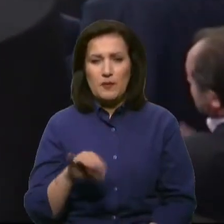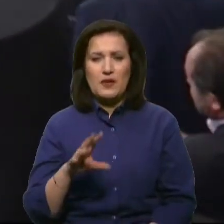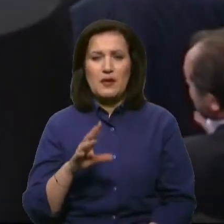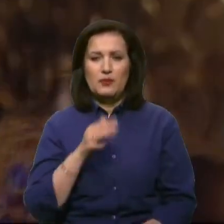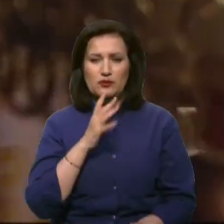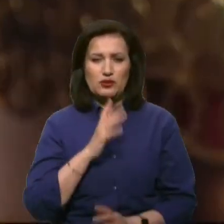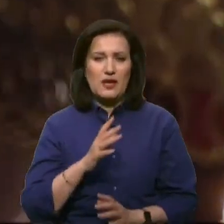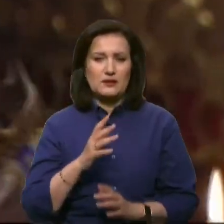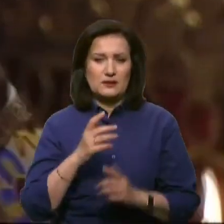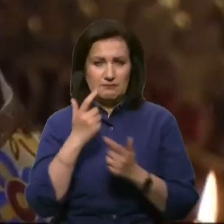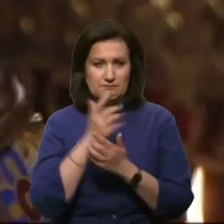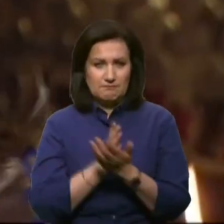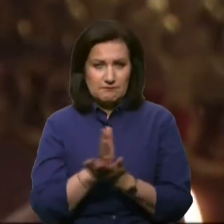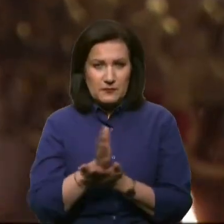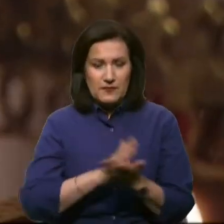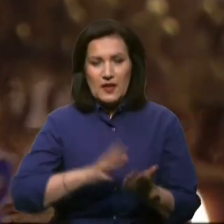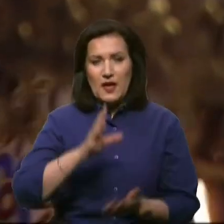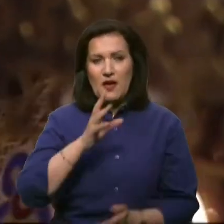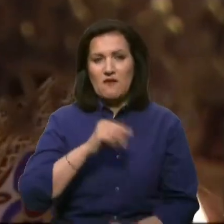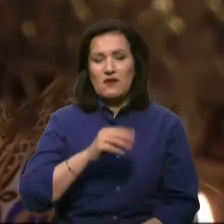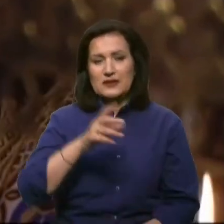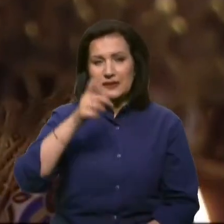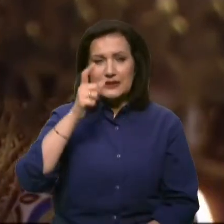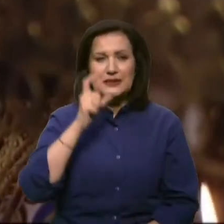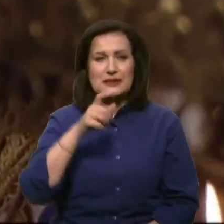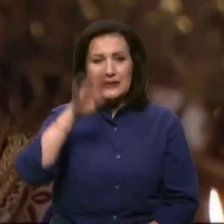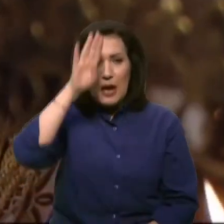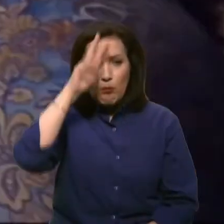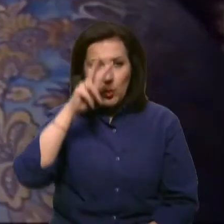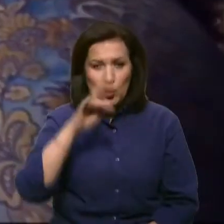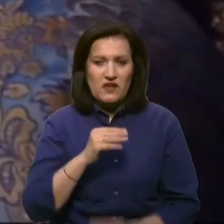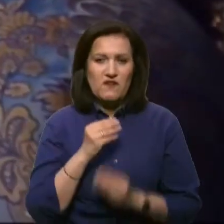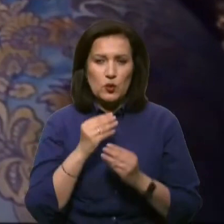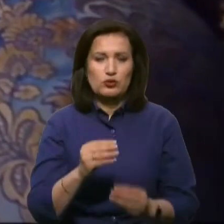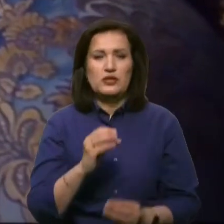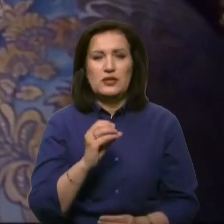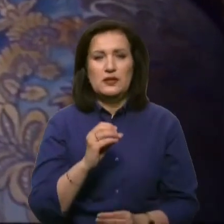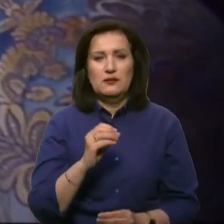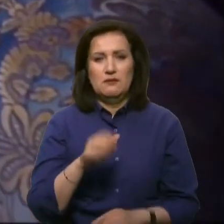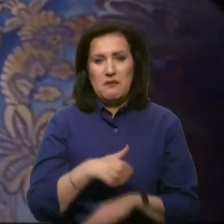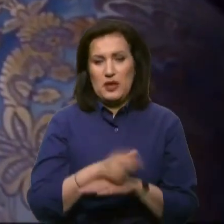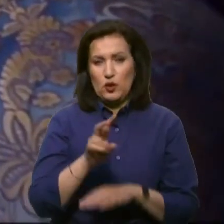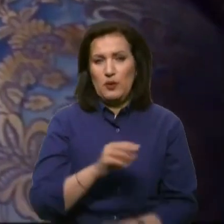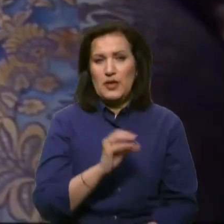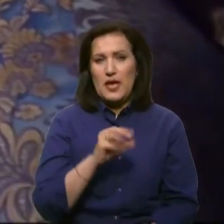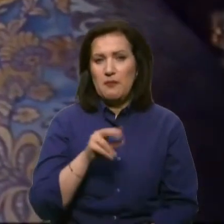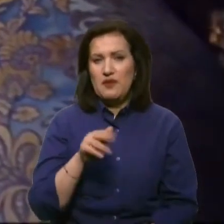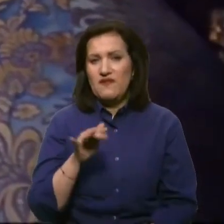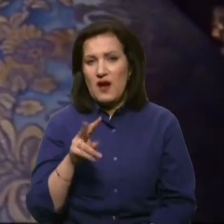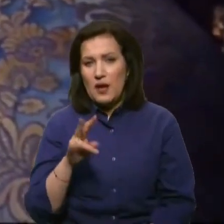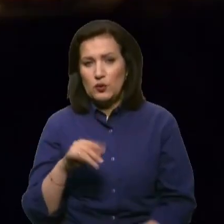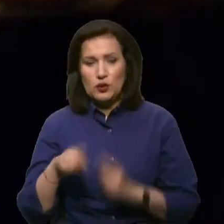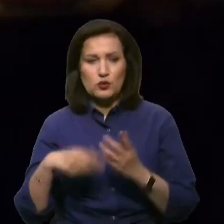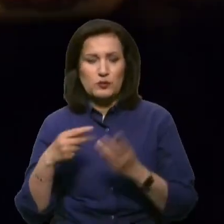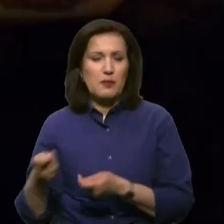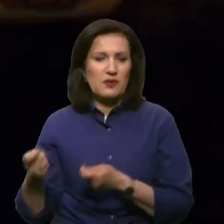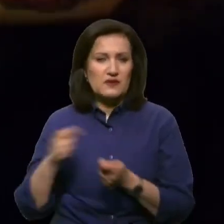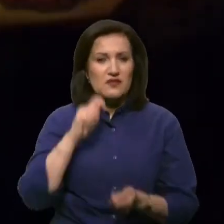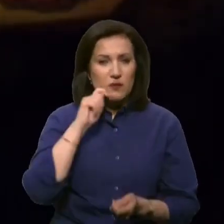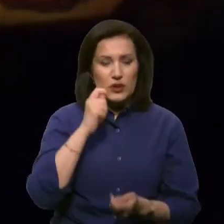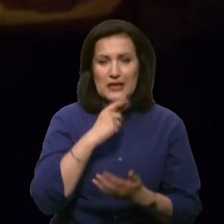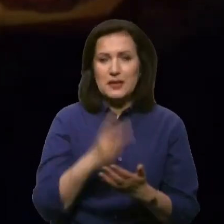вручив митрополиту Київському і всієї України епіфанію. З наступного дня томос привезли в Україну для